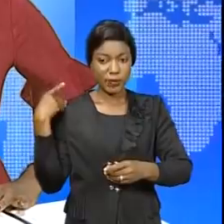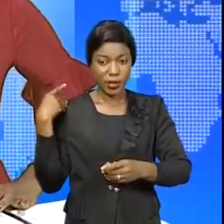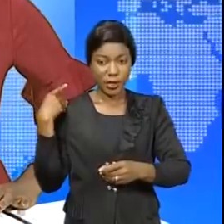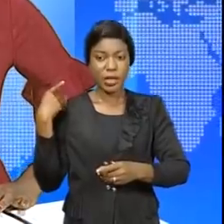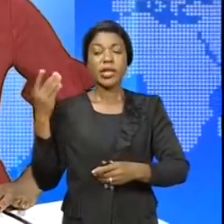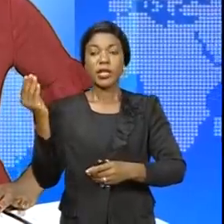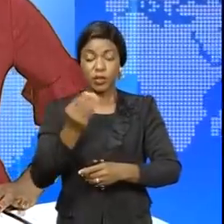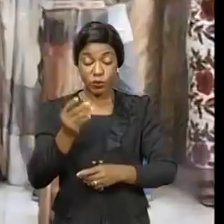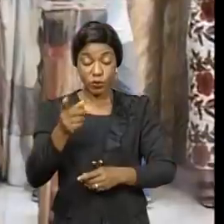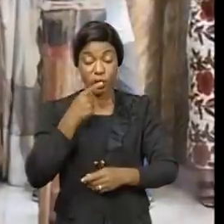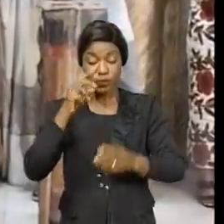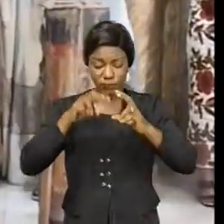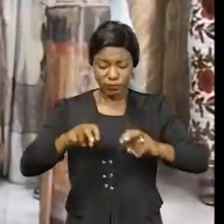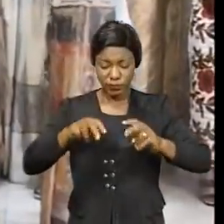province.